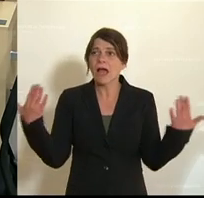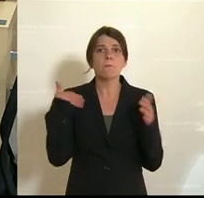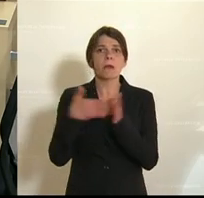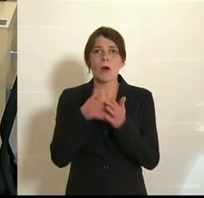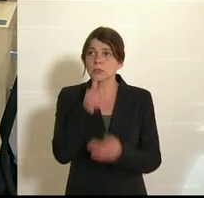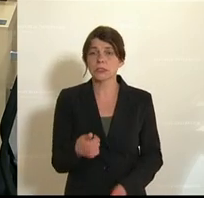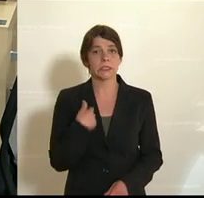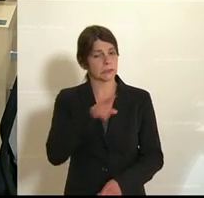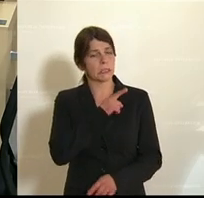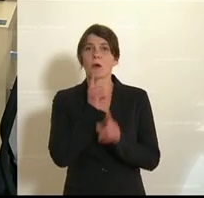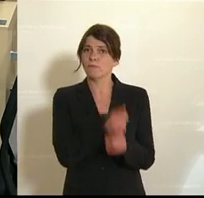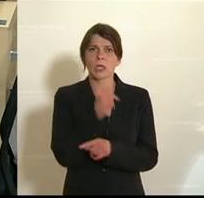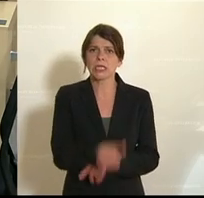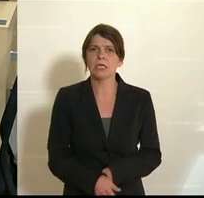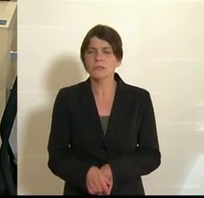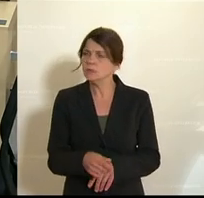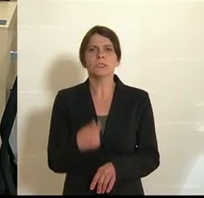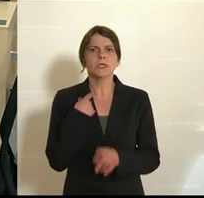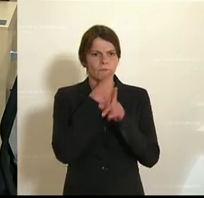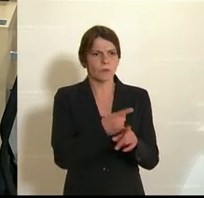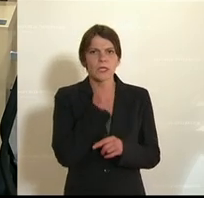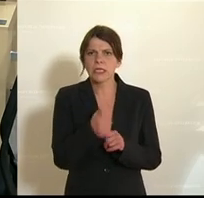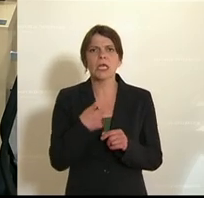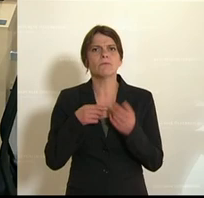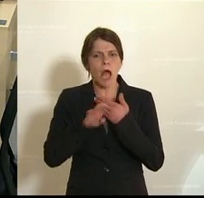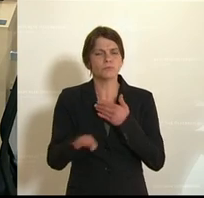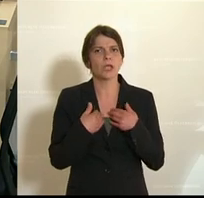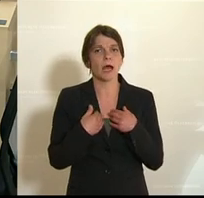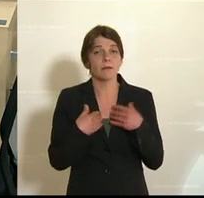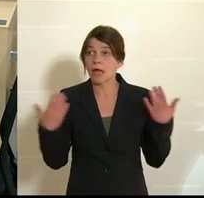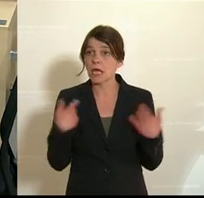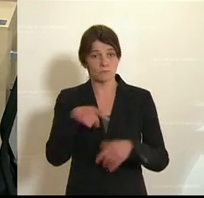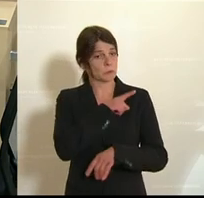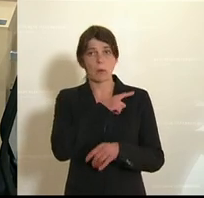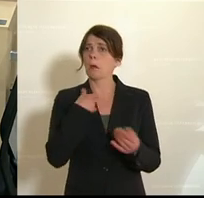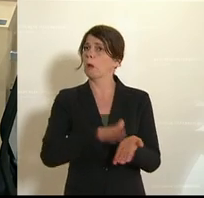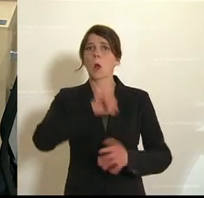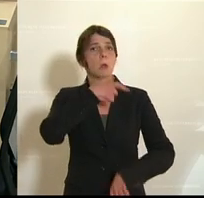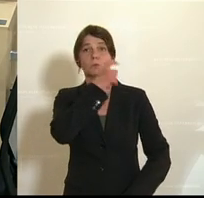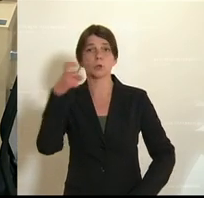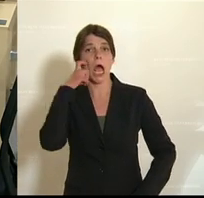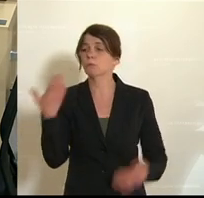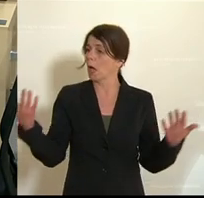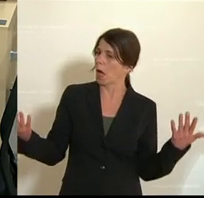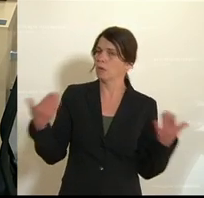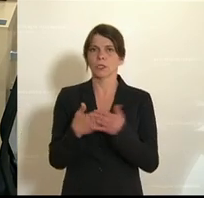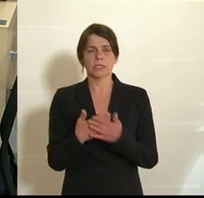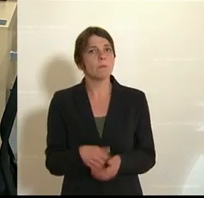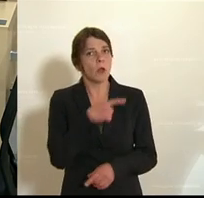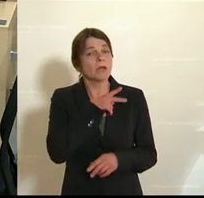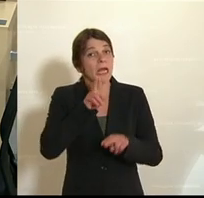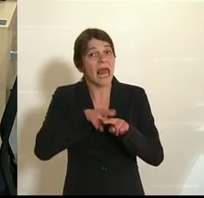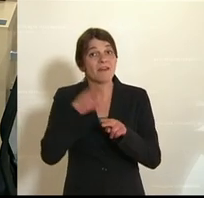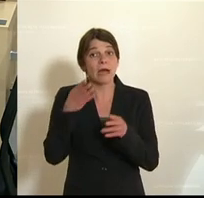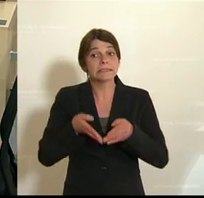selber halte mich nicht dran. Ich halte mich nicht an den Abstand und ich halte mich auch nicht an den Mund-Nasen-Schutz. Und das haben Sie nicht nur im kleinen